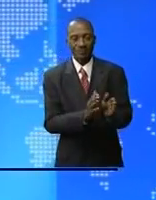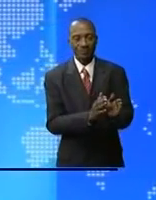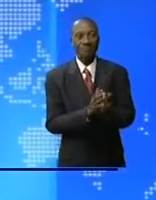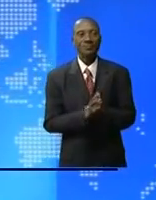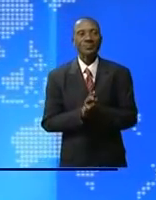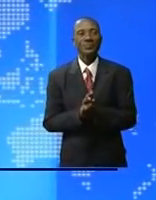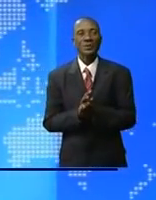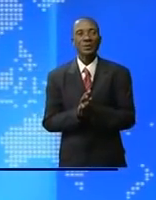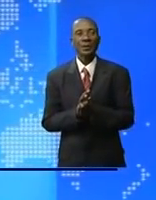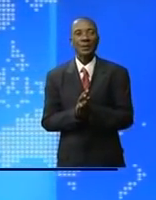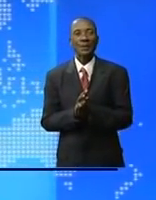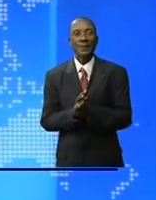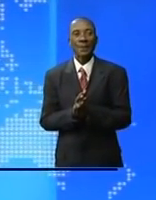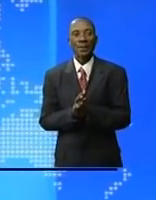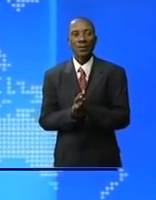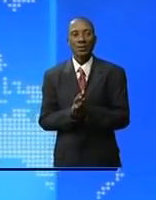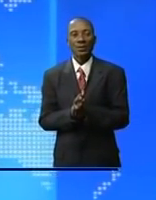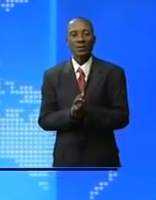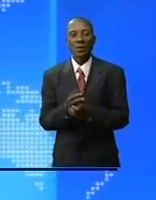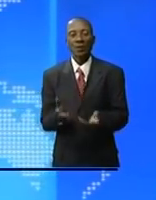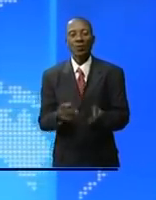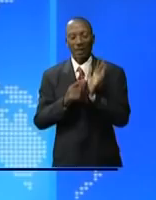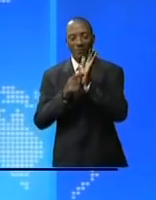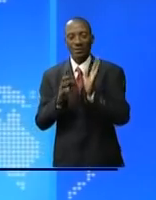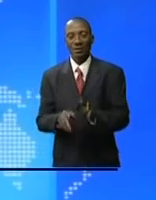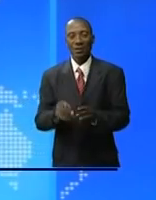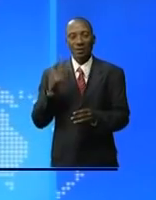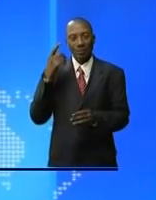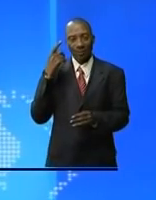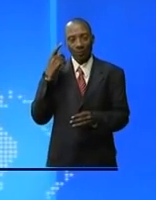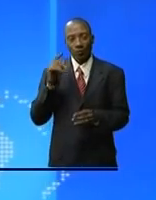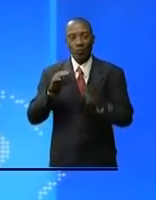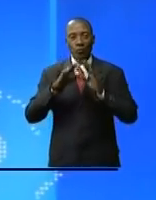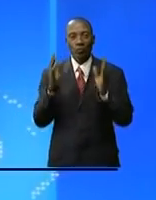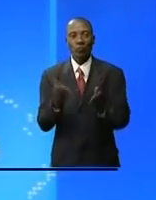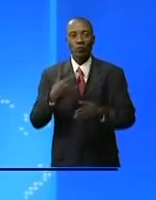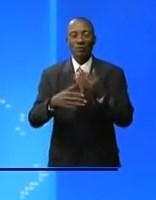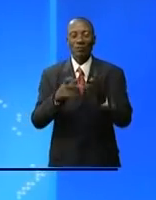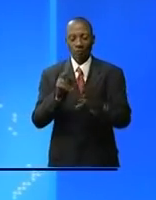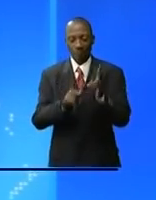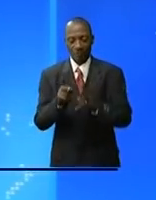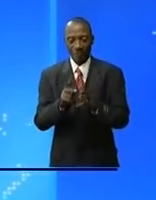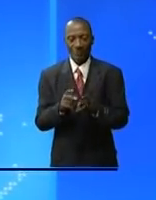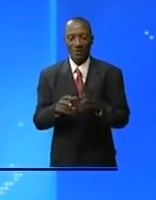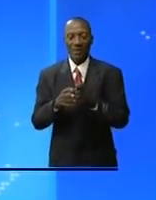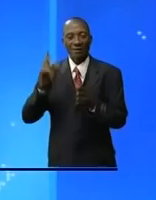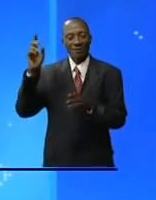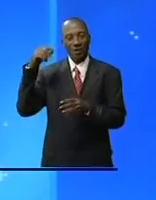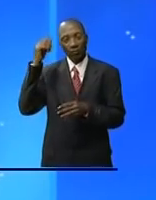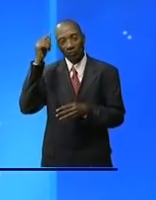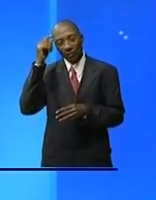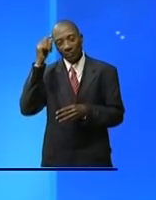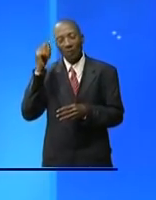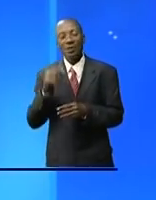du Parlement a échangé avec le représentant résident de l'UNESCO. Les échanges ont tourné autour de la gratuité de l'éducation de base.